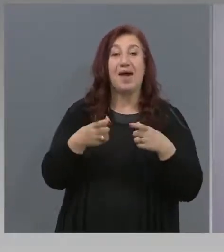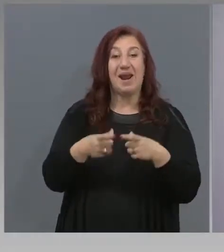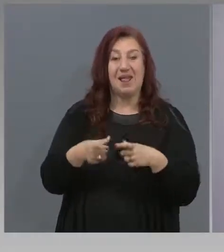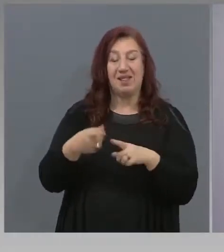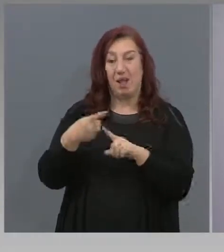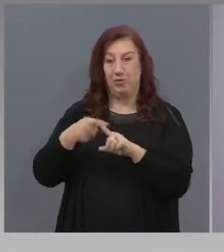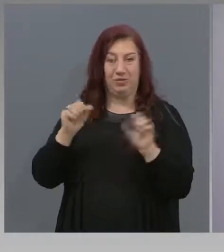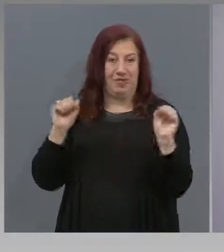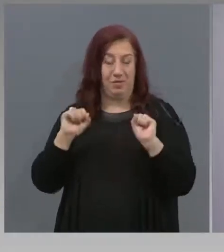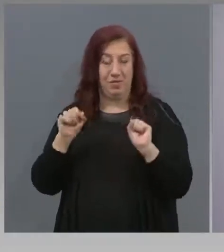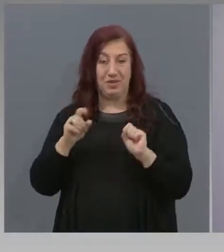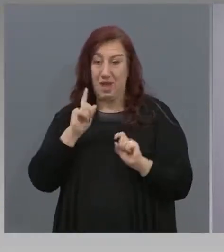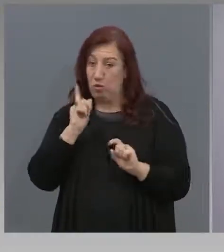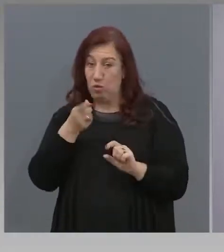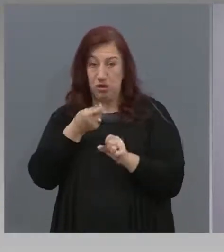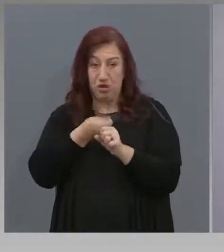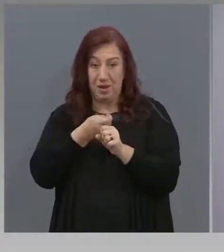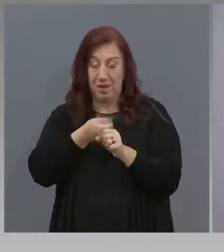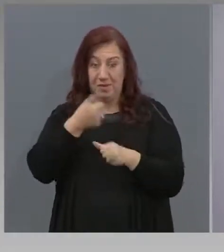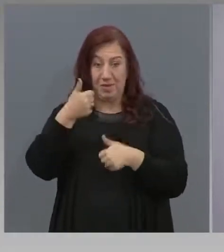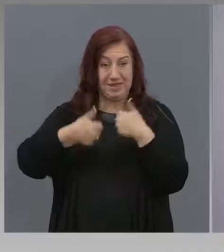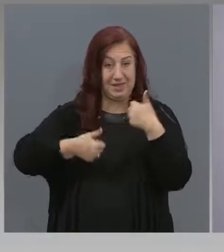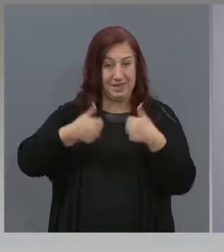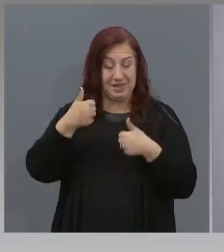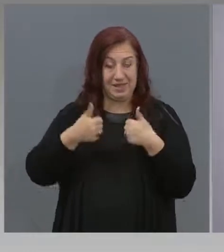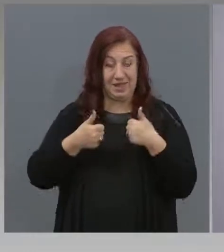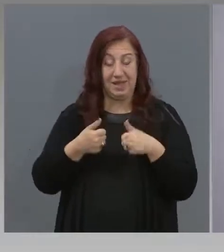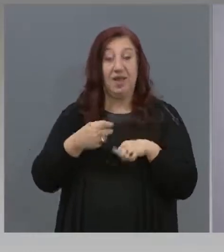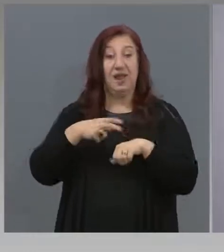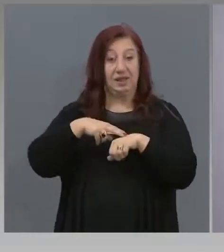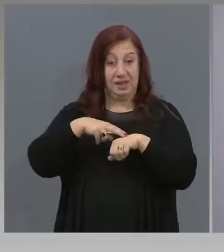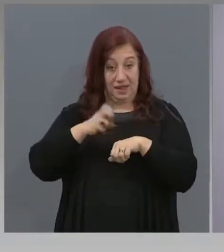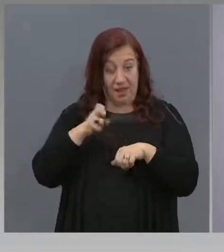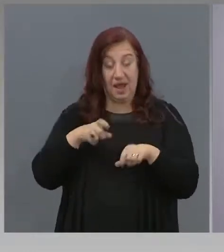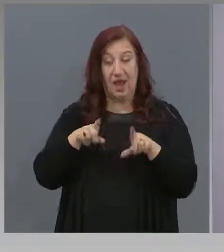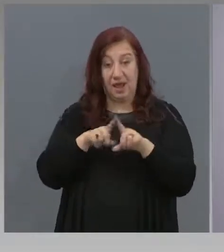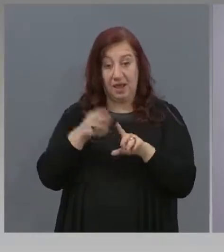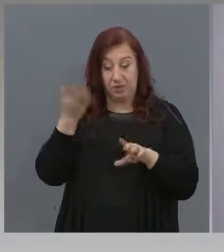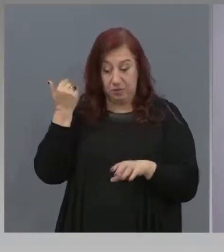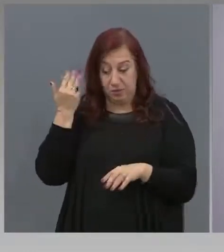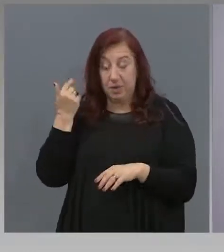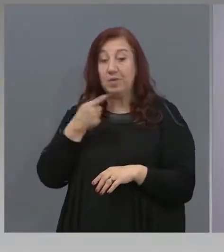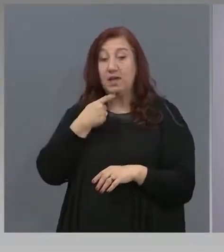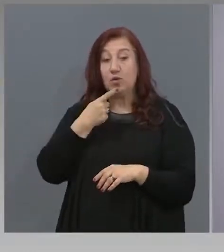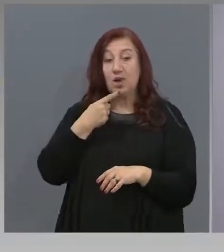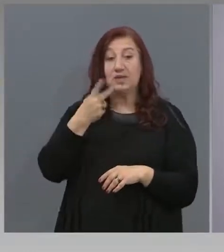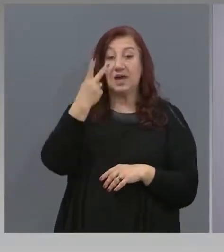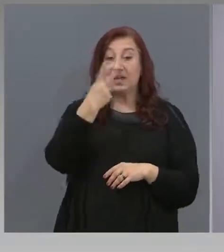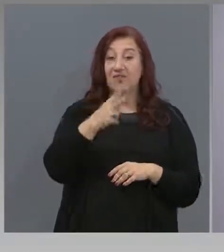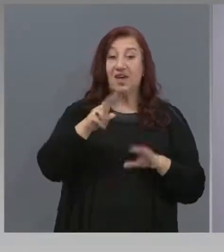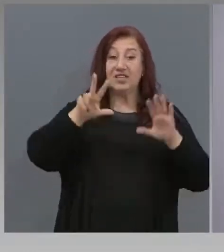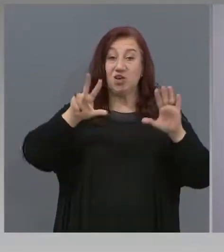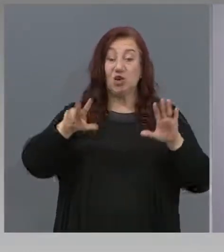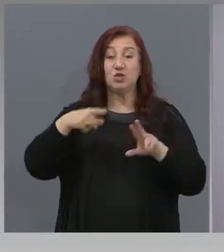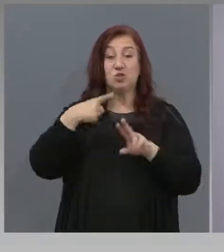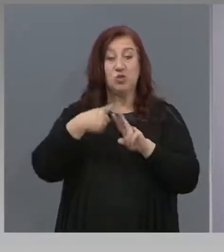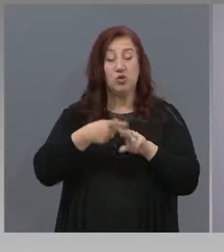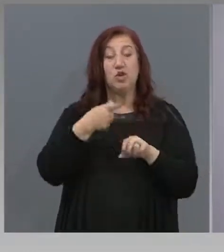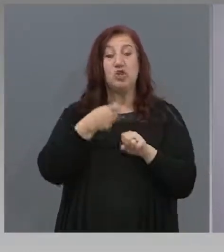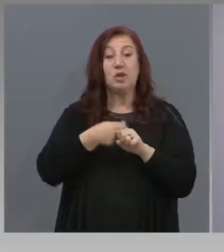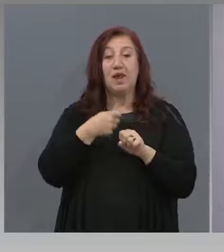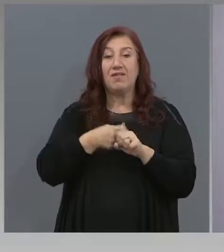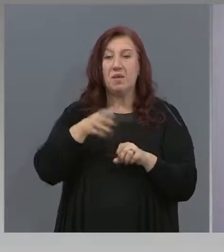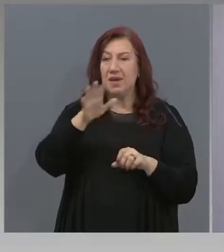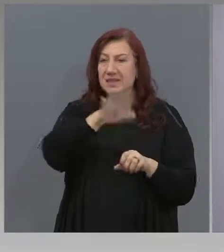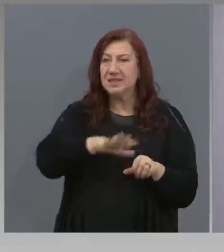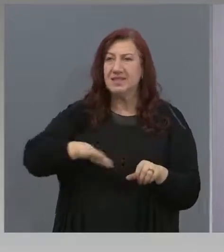провеждат състезания, които към момента все още не състезда? на 28-ми, както казах, юни ще бъде проведен национален кръг